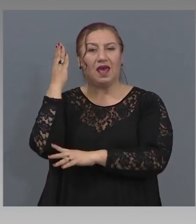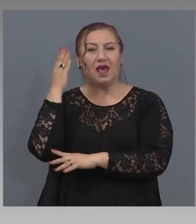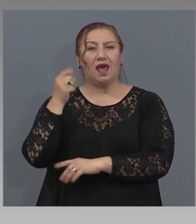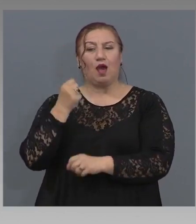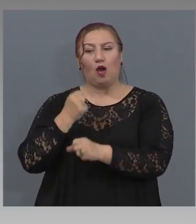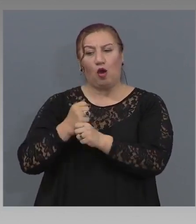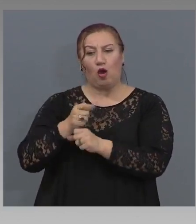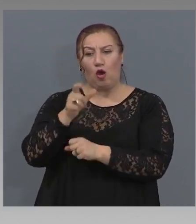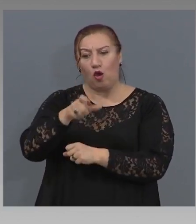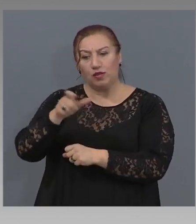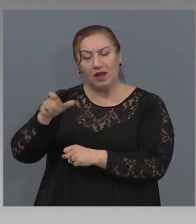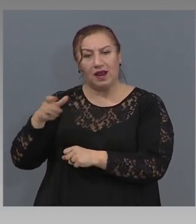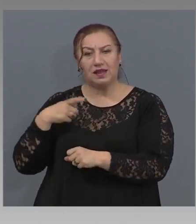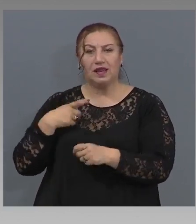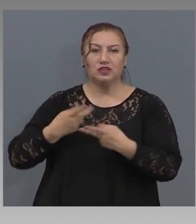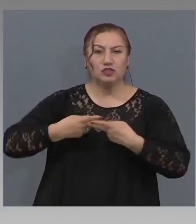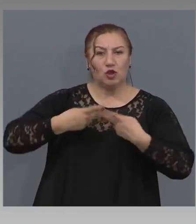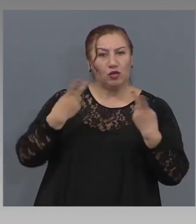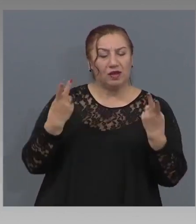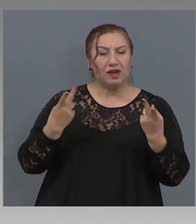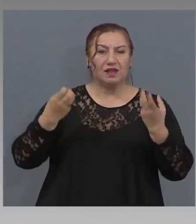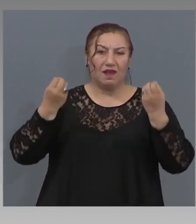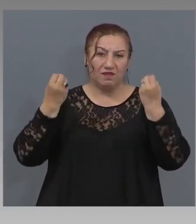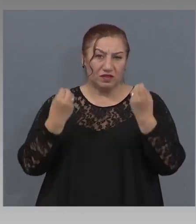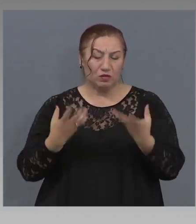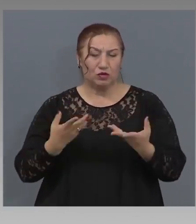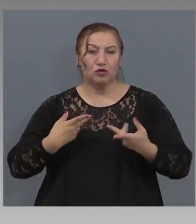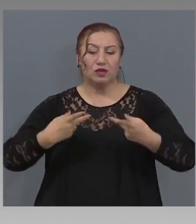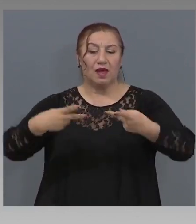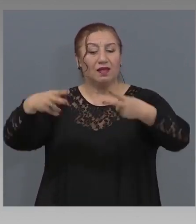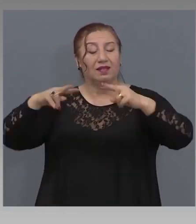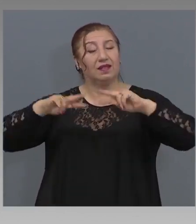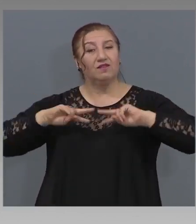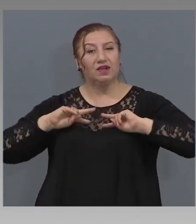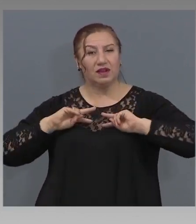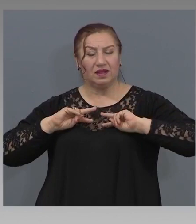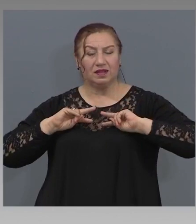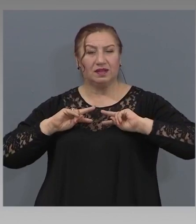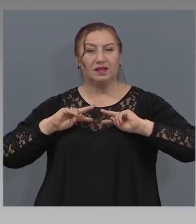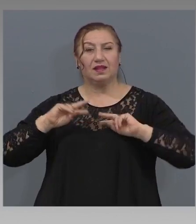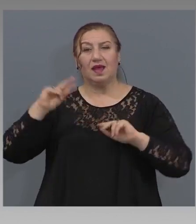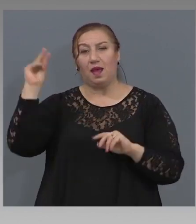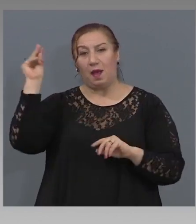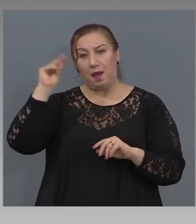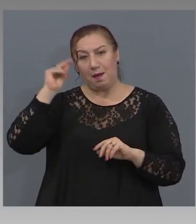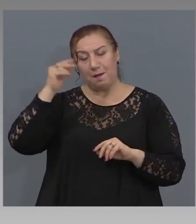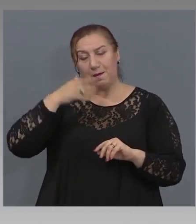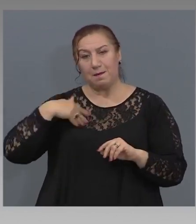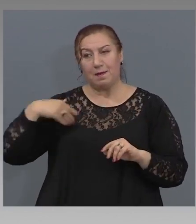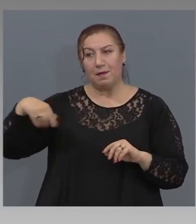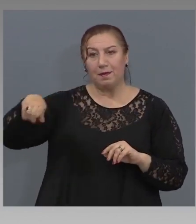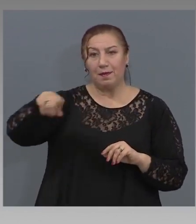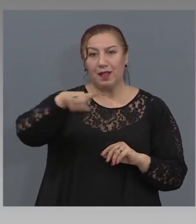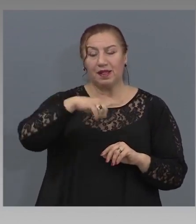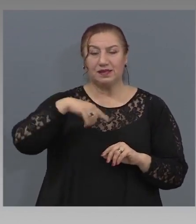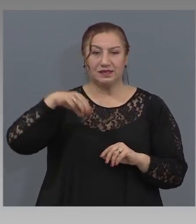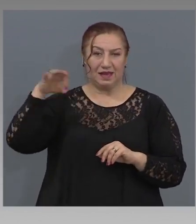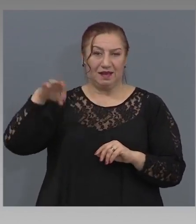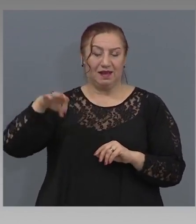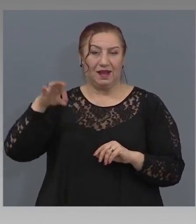възможността да върнат обратно българските си клиенти.